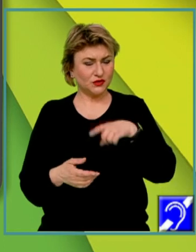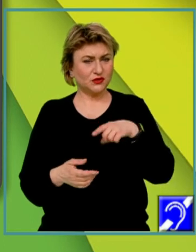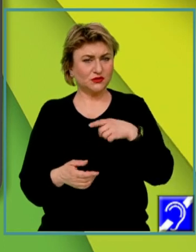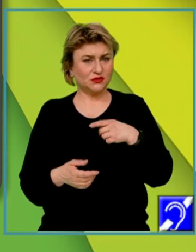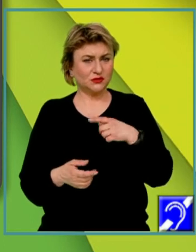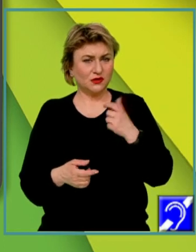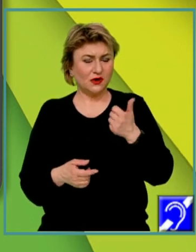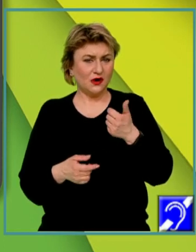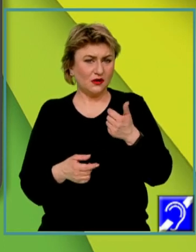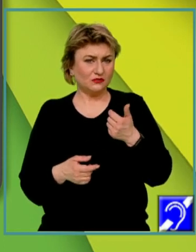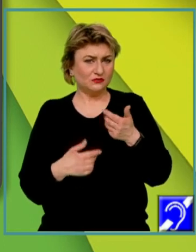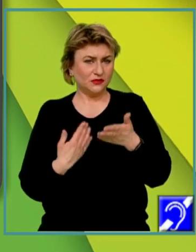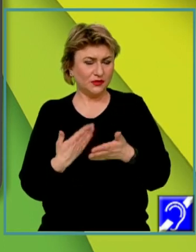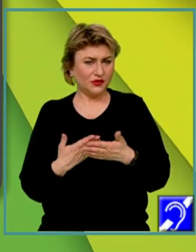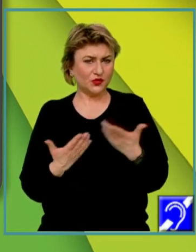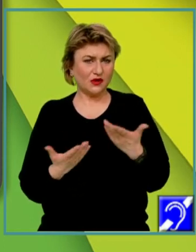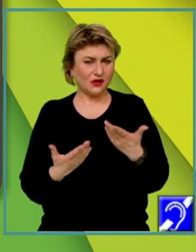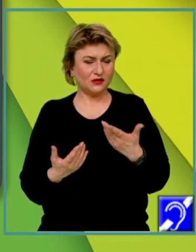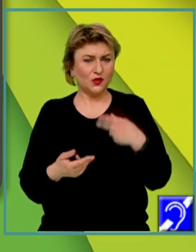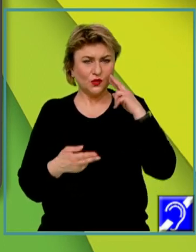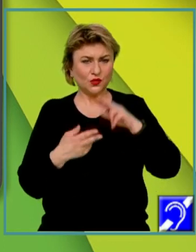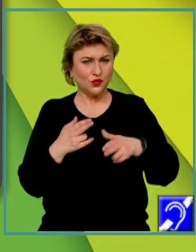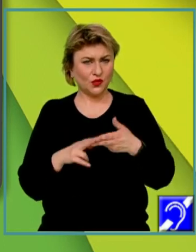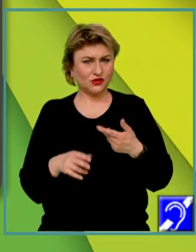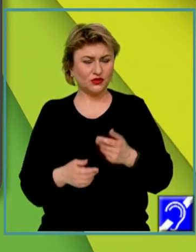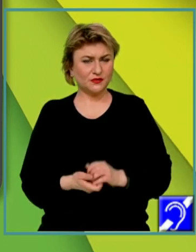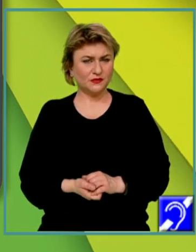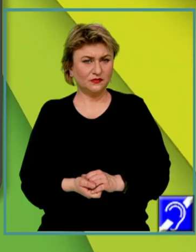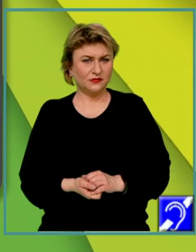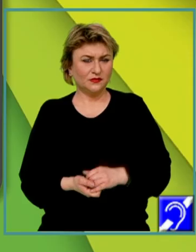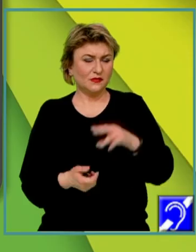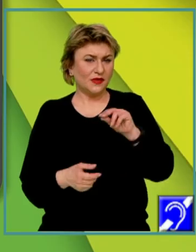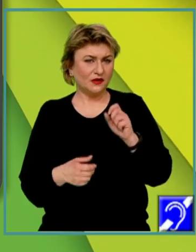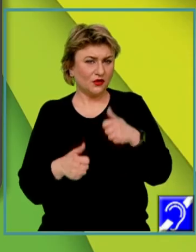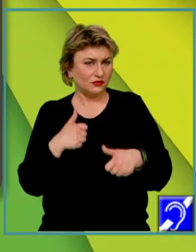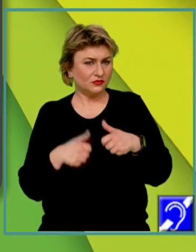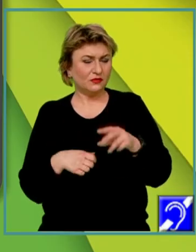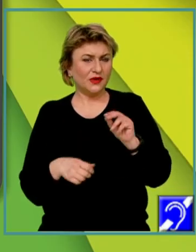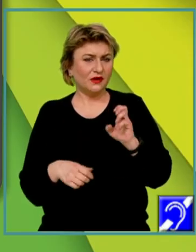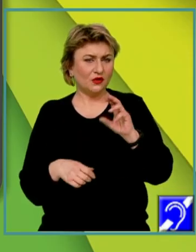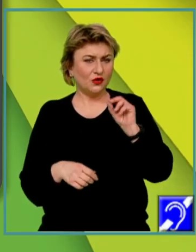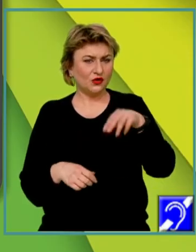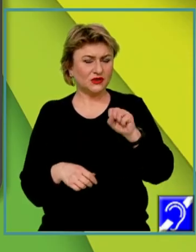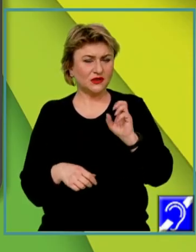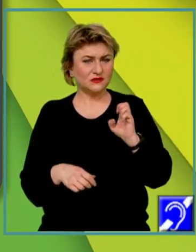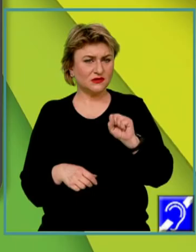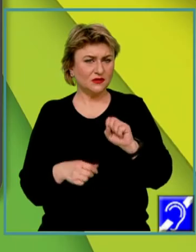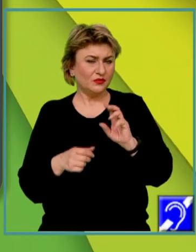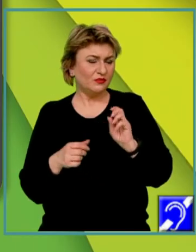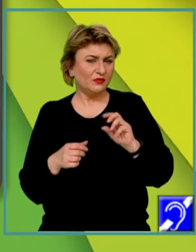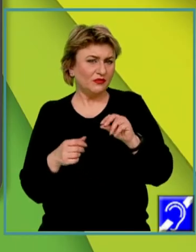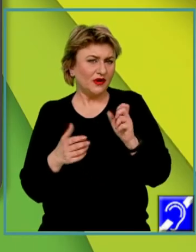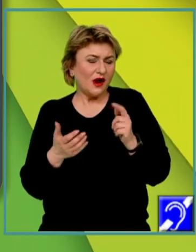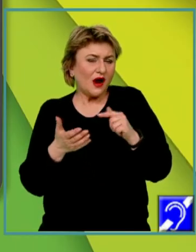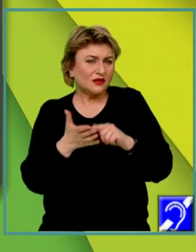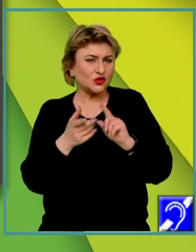acel grup care pune accent pe competiție, pe consens și pe atingerea unui scop.